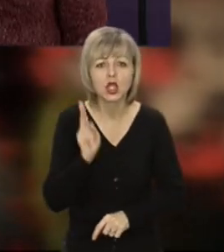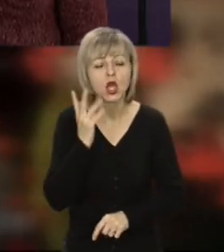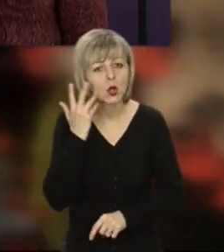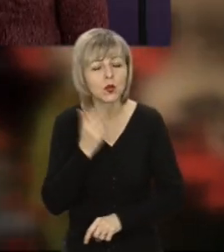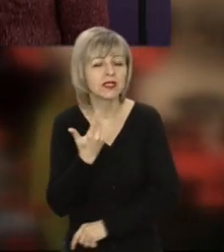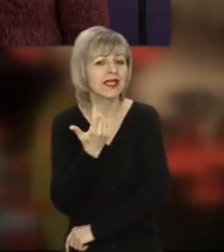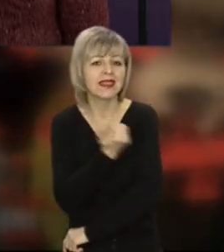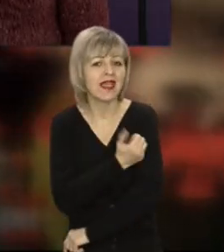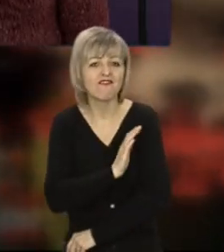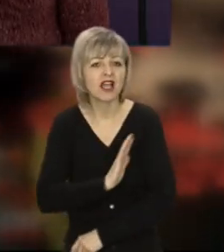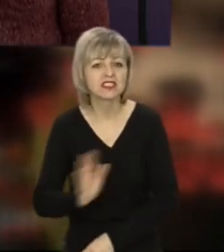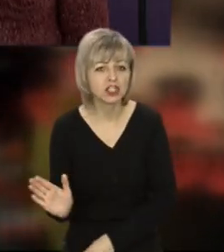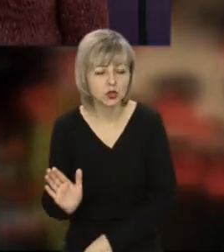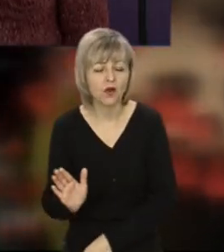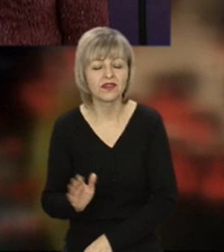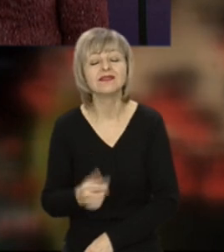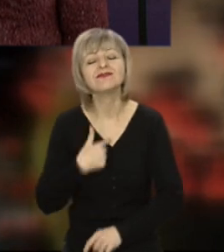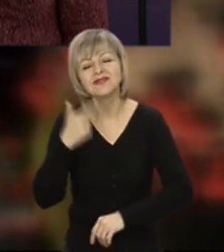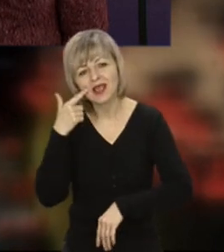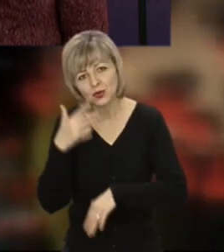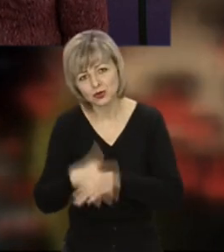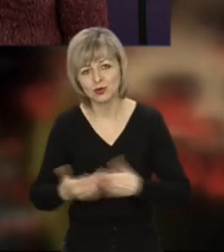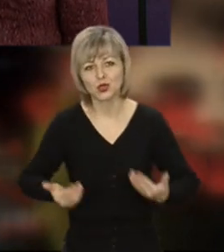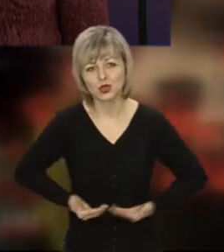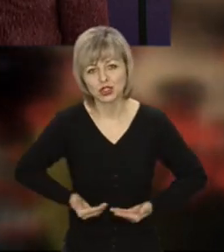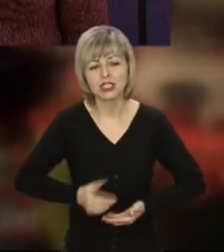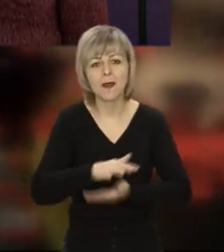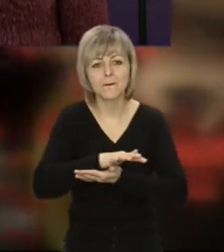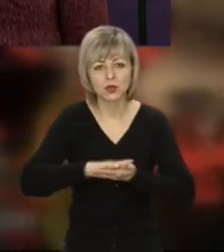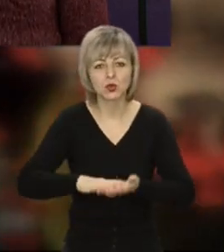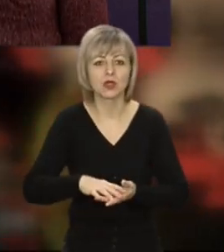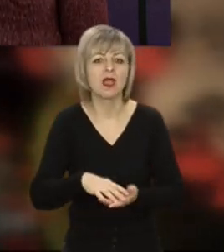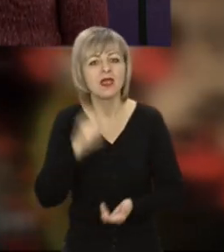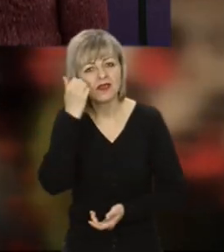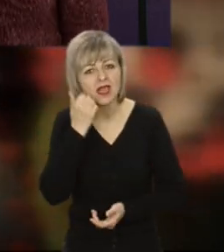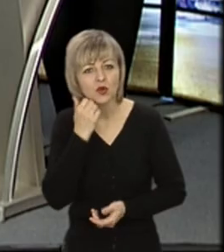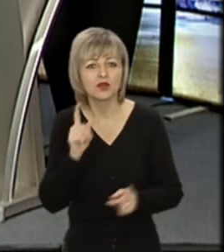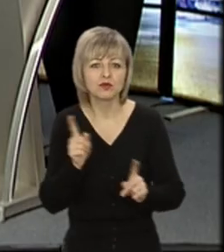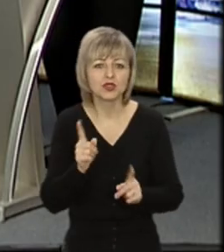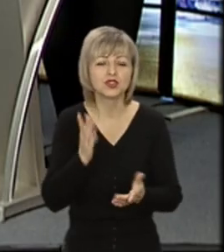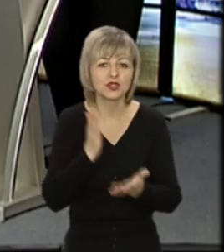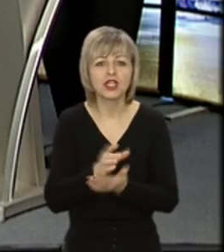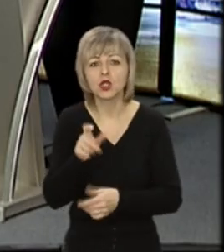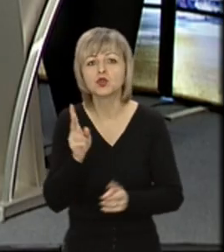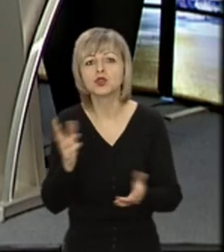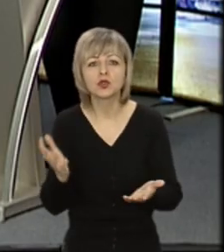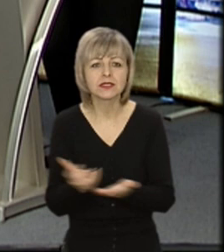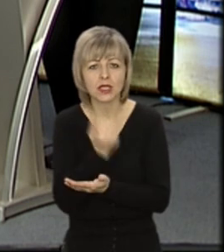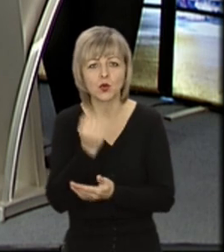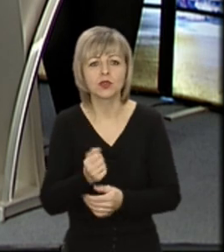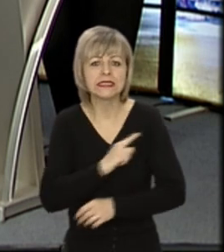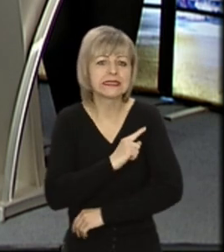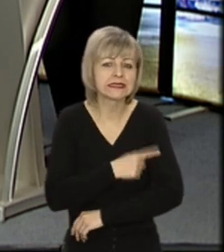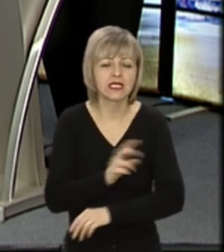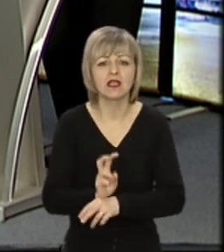вакциновані. зрозумію, ну, скажімо так, попри те, життя продовжується, і слава Богу, що є, знаходяться люди, які знаходять в собі сили відвідувати